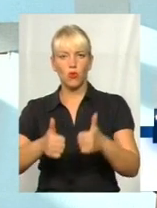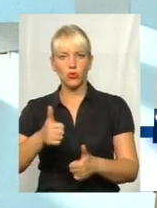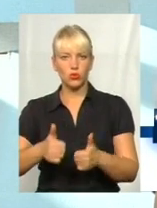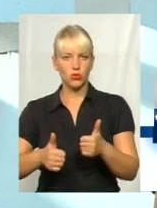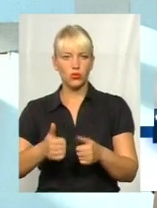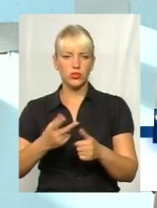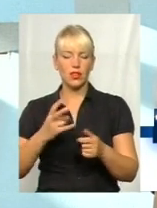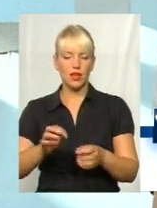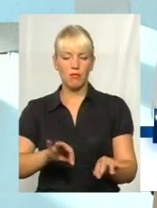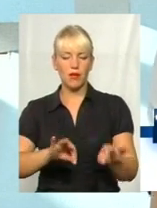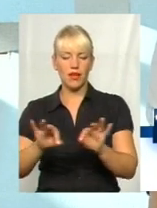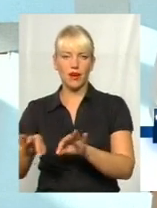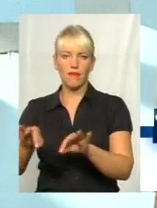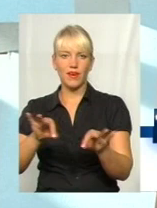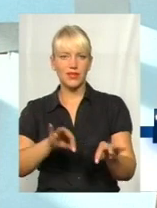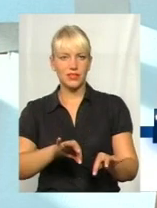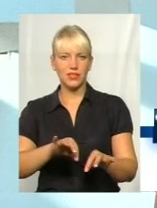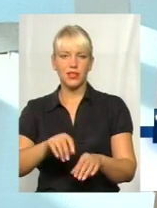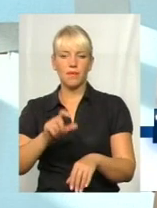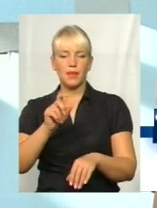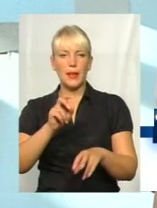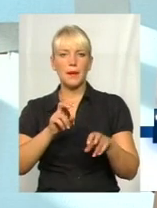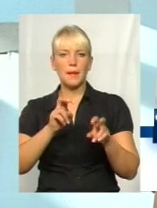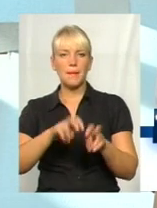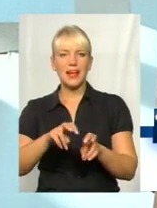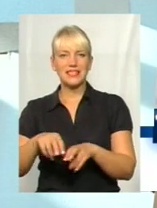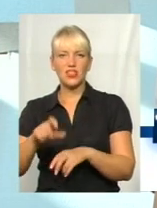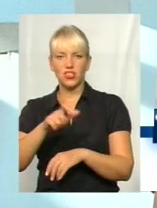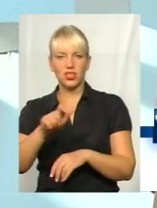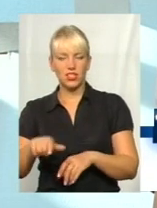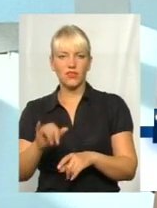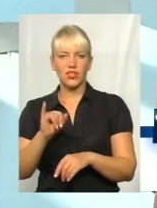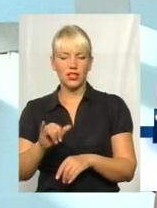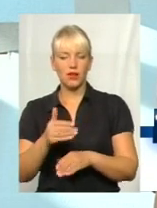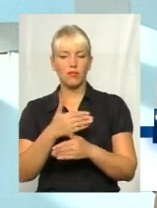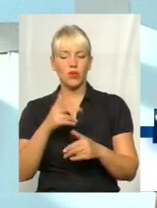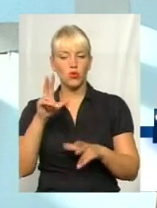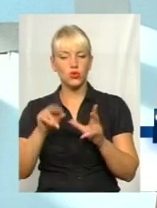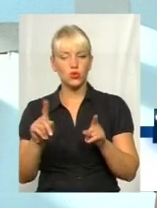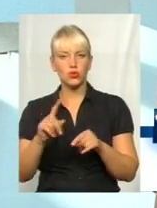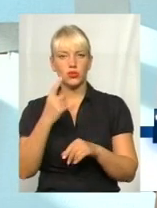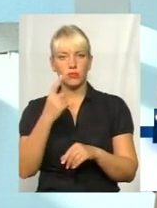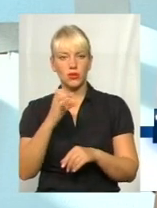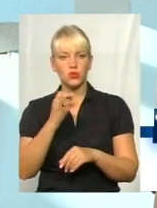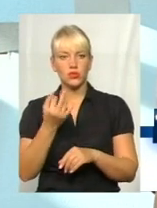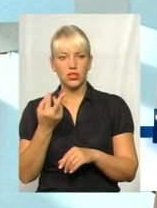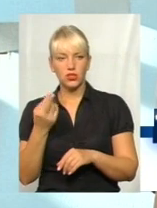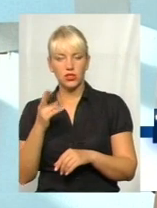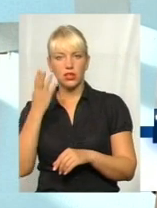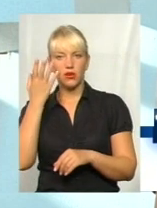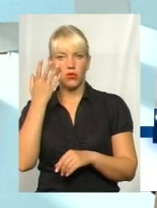на перевезення пасажирів на маршрута загального користування. І ми розраховуємо про те, що коли вже з 1 січня, вже